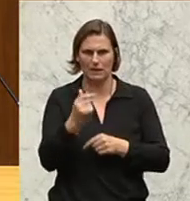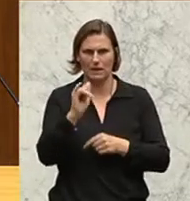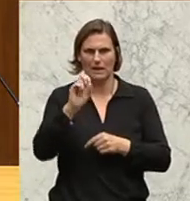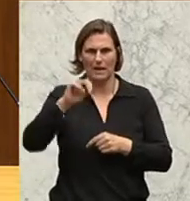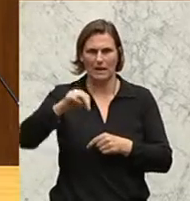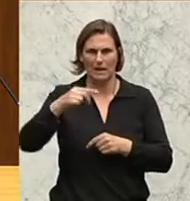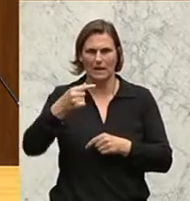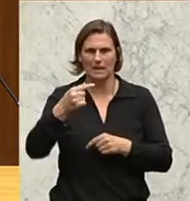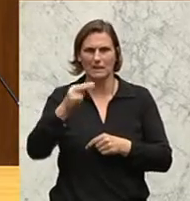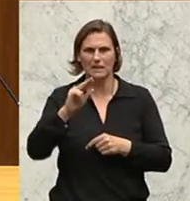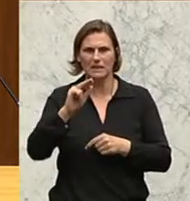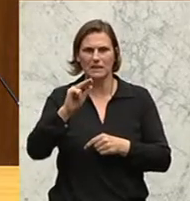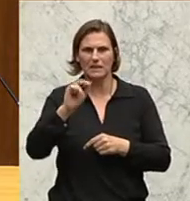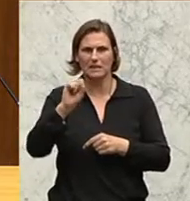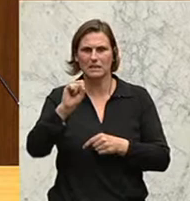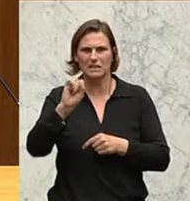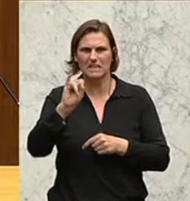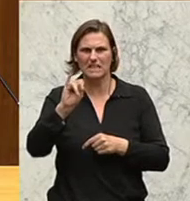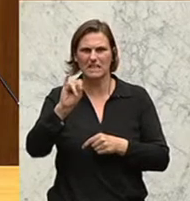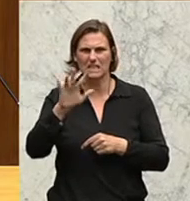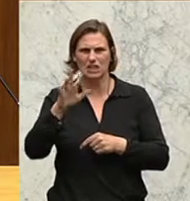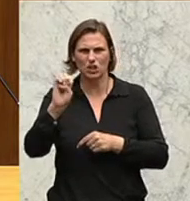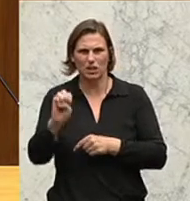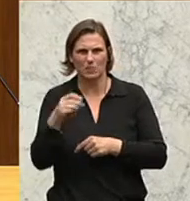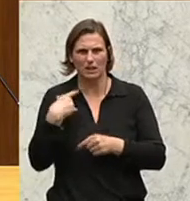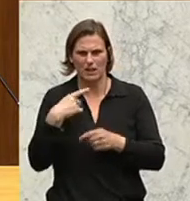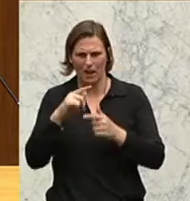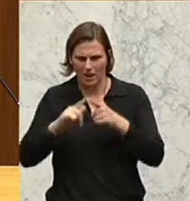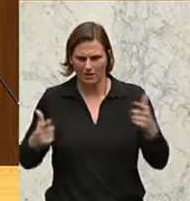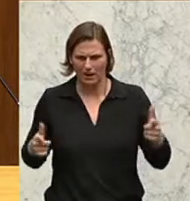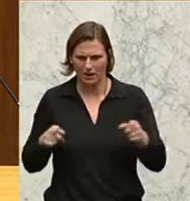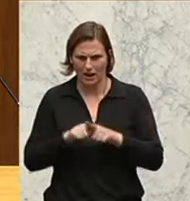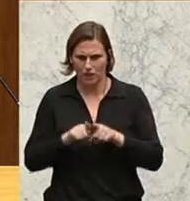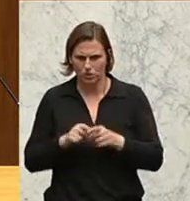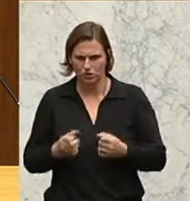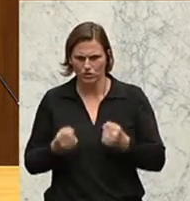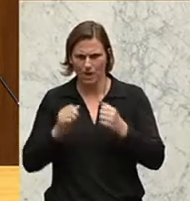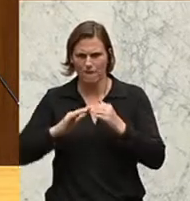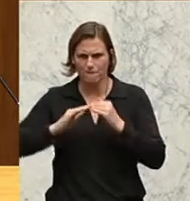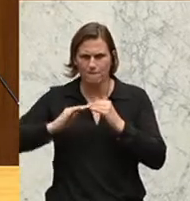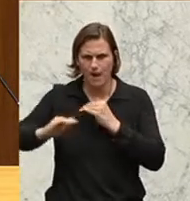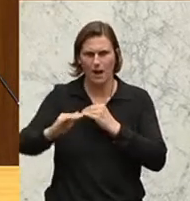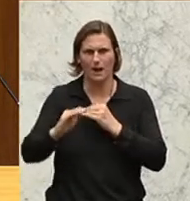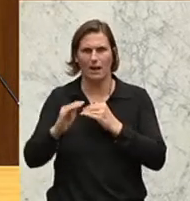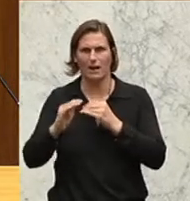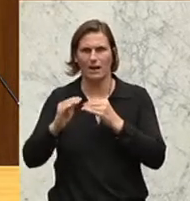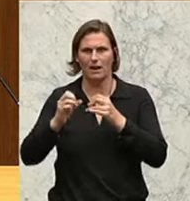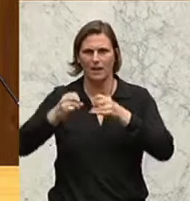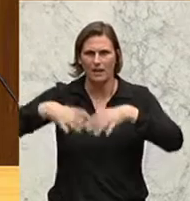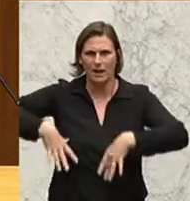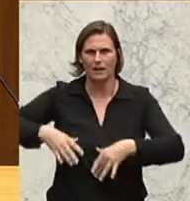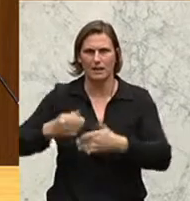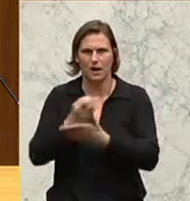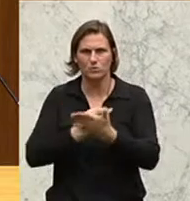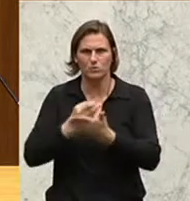Motivation als Hebel nutzen. Ich habe Altgriechen und Latein gehabt, aber ich tue mir ein bisschen schwer. Flache und multiple Hierarchien ausbilden,